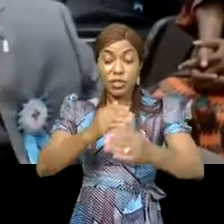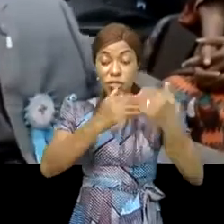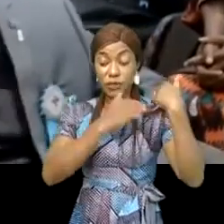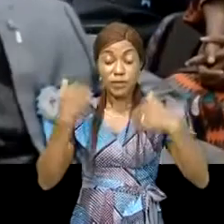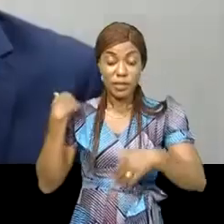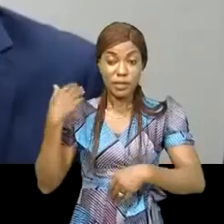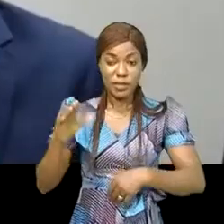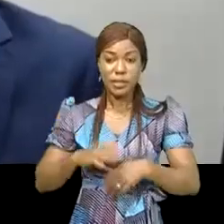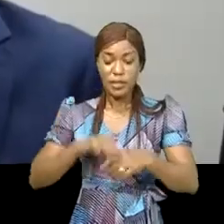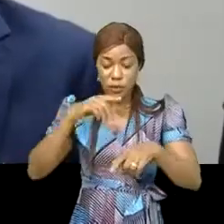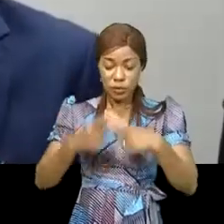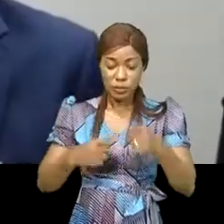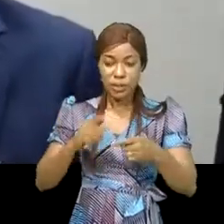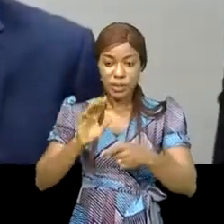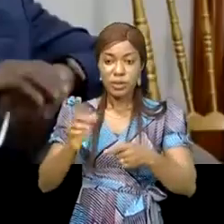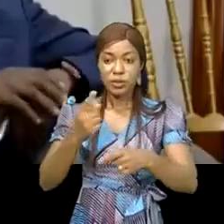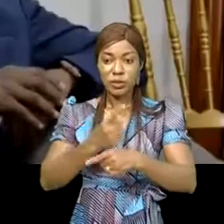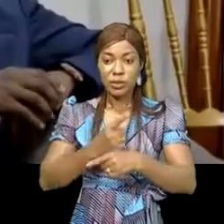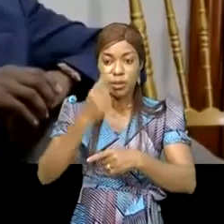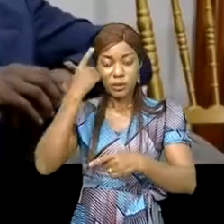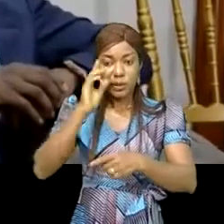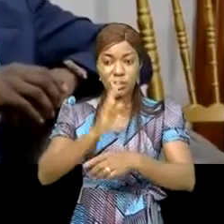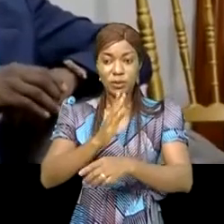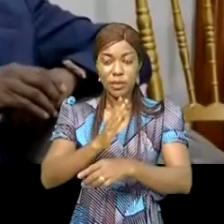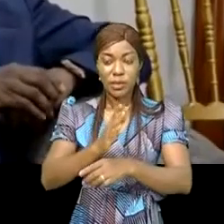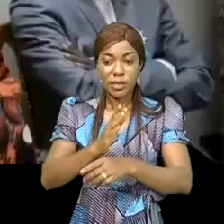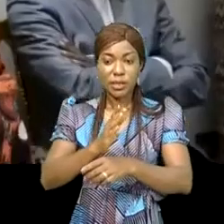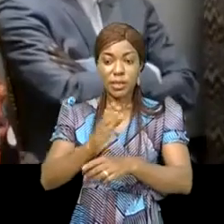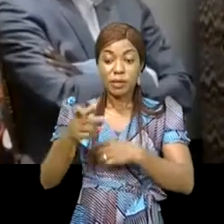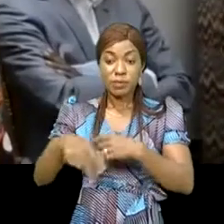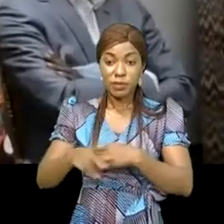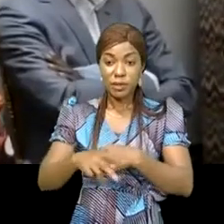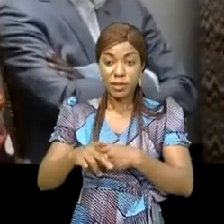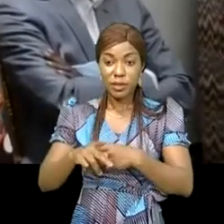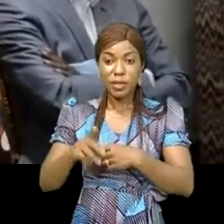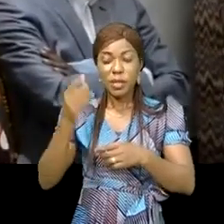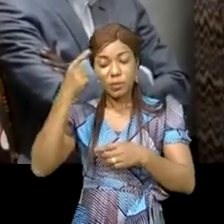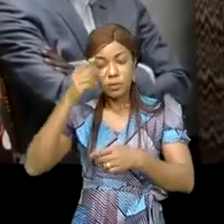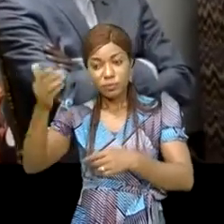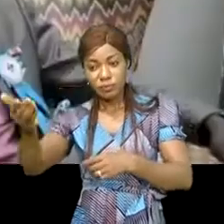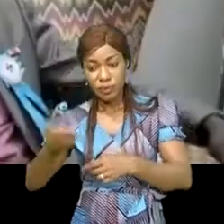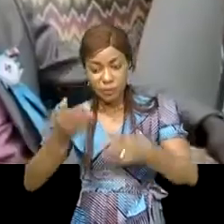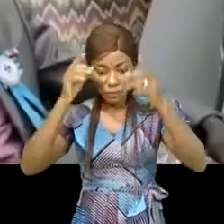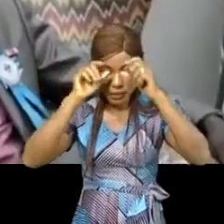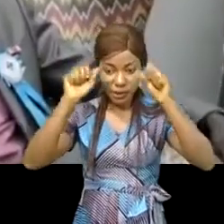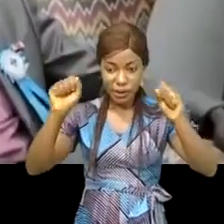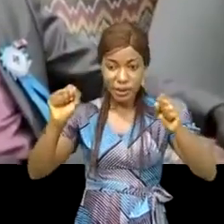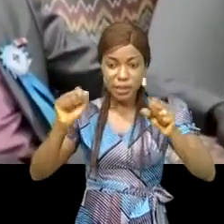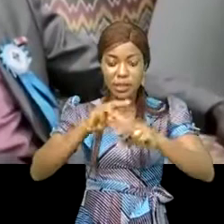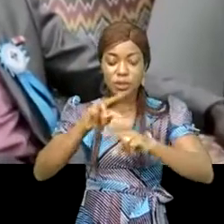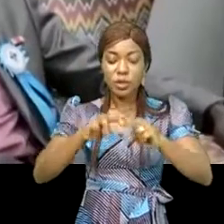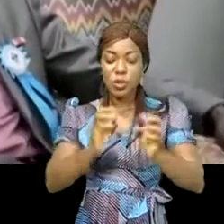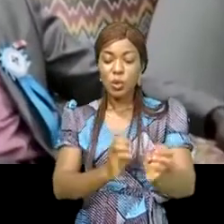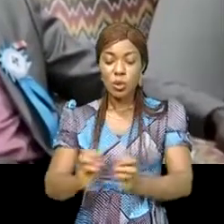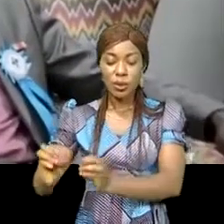commencent cette journée par les conseils provinciale de l'ordre des médecins vétérinaires. En sa casquette du président national de l'ordre